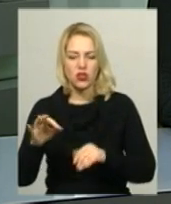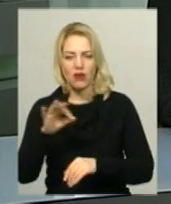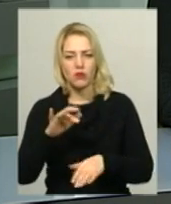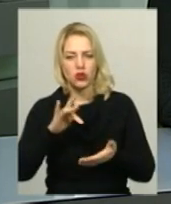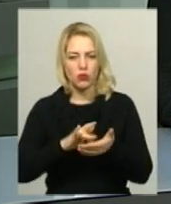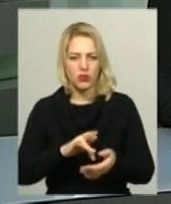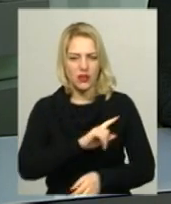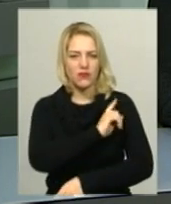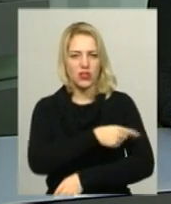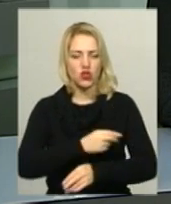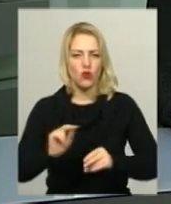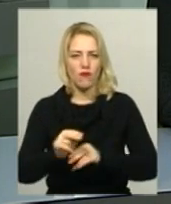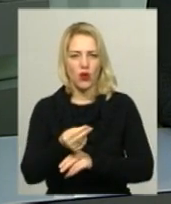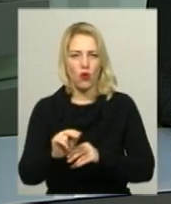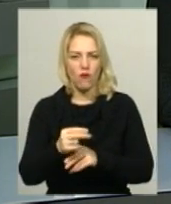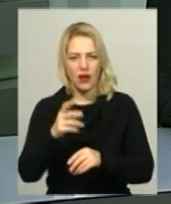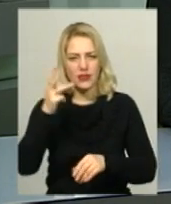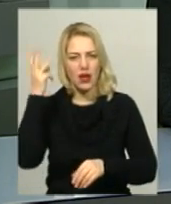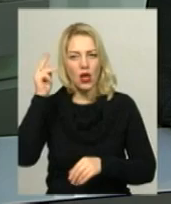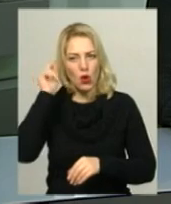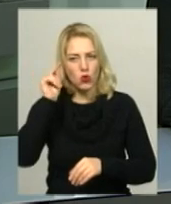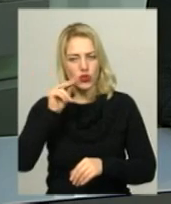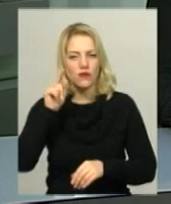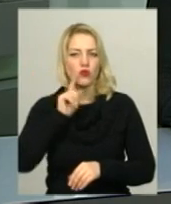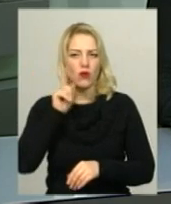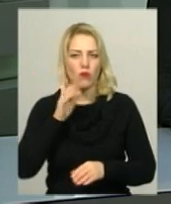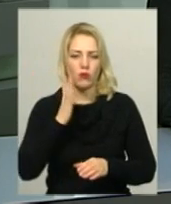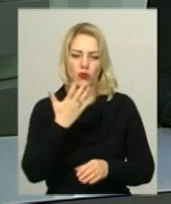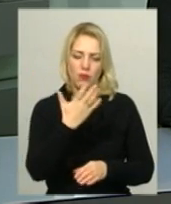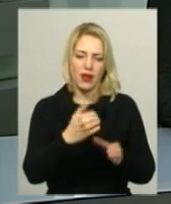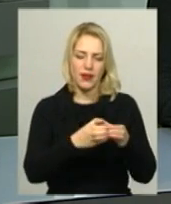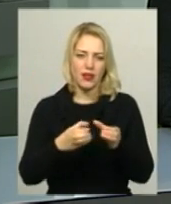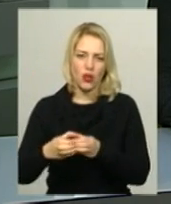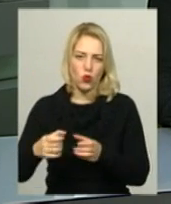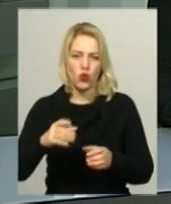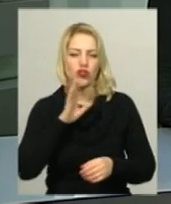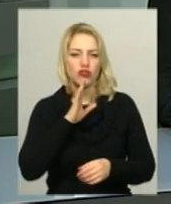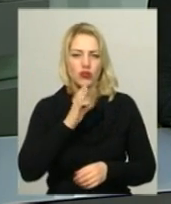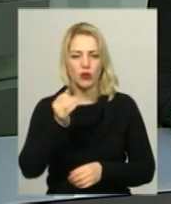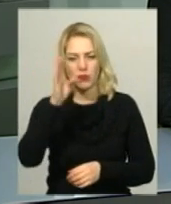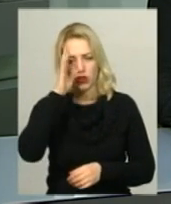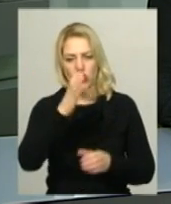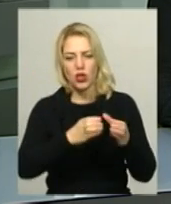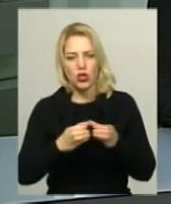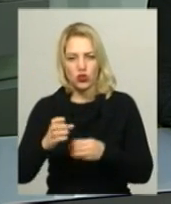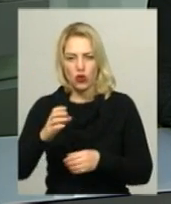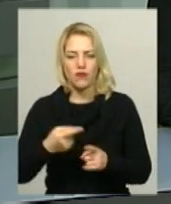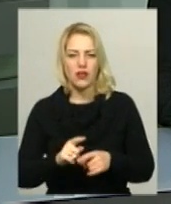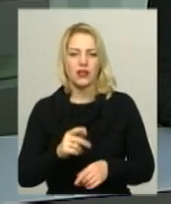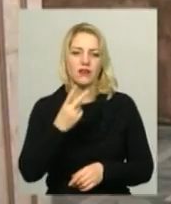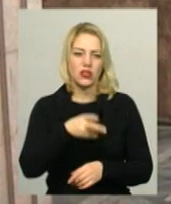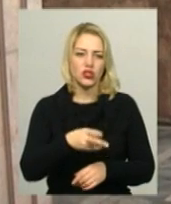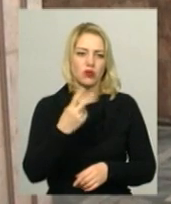виховання учнівської молоді. Участь вбиратимуть 5 категорій жінок і 5 чоловіків 2001 року народження і молодші.